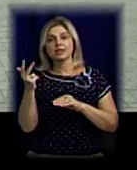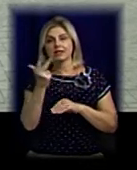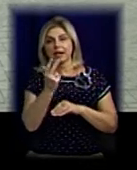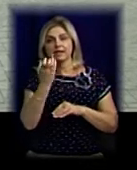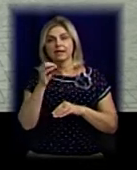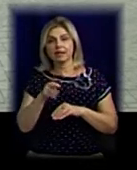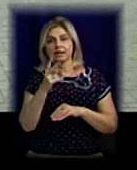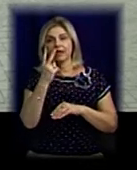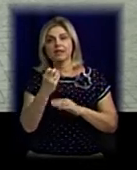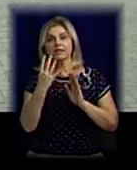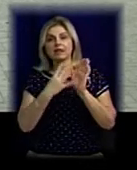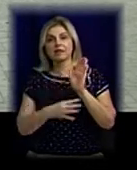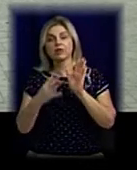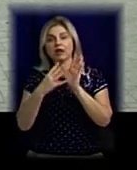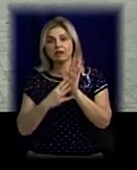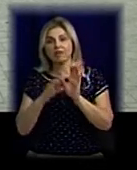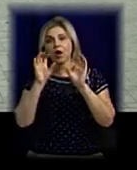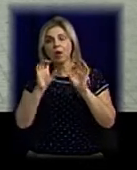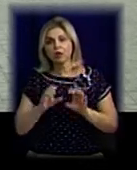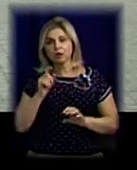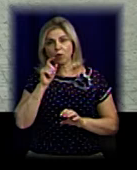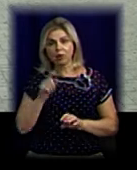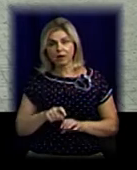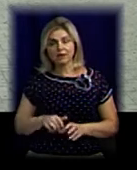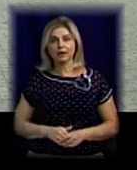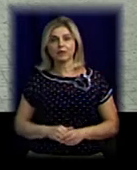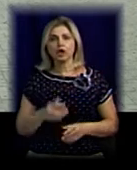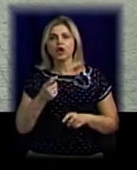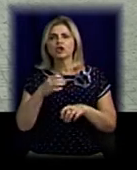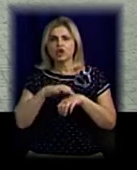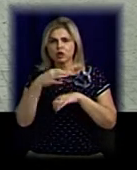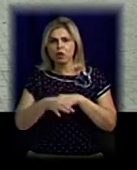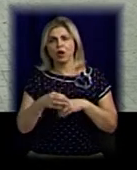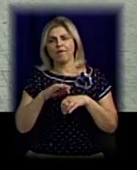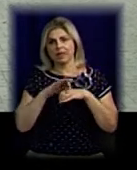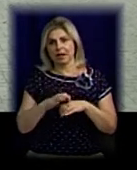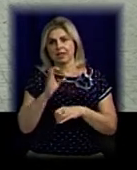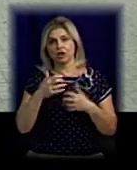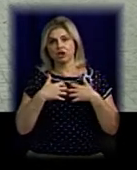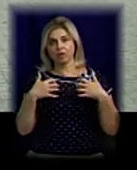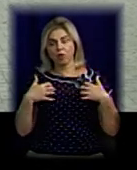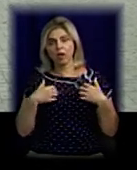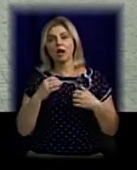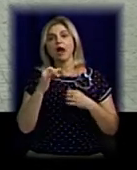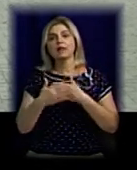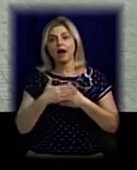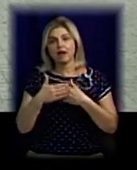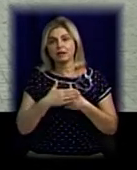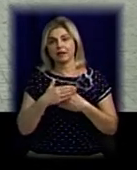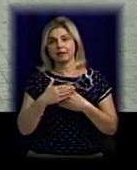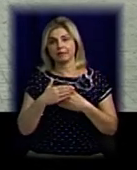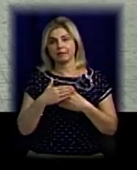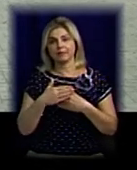статті 299 Кримінального кодексу України жорстоке поводження з тваринами. Санкція статті передбачає покарання у